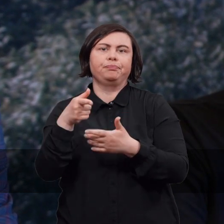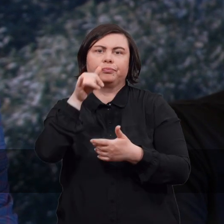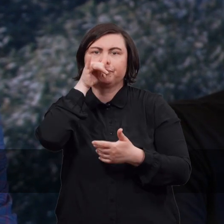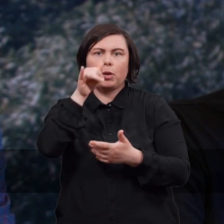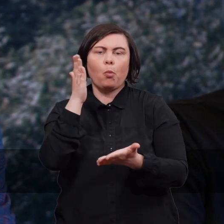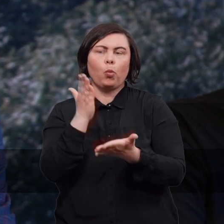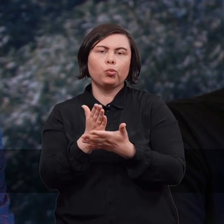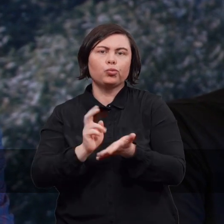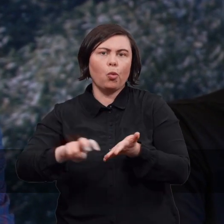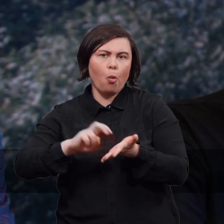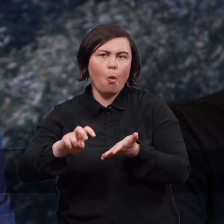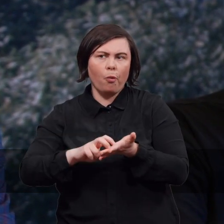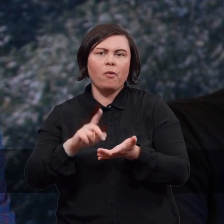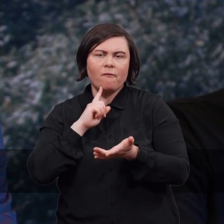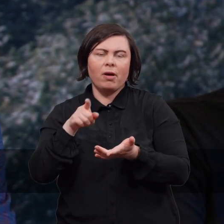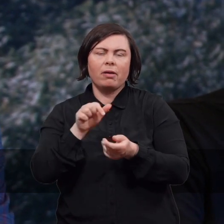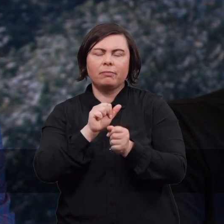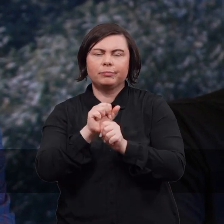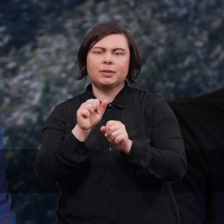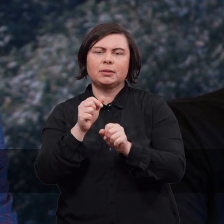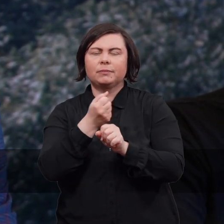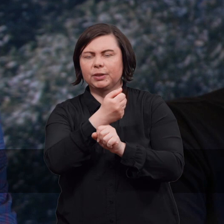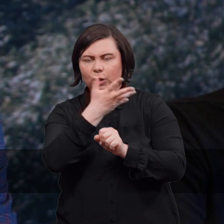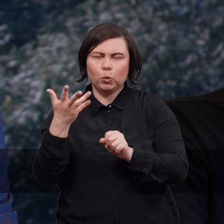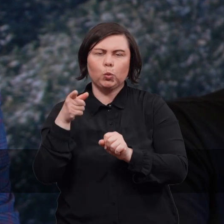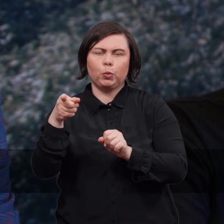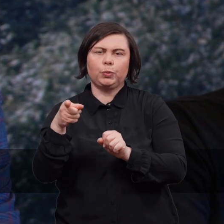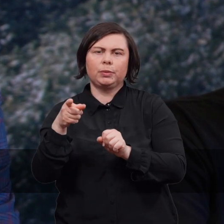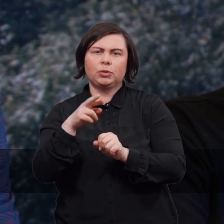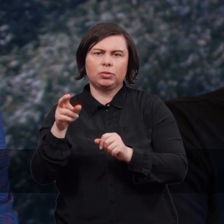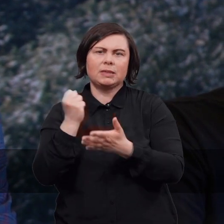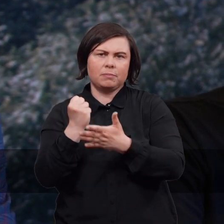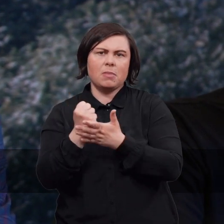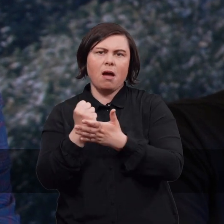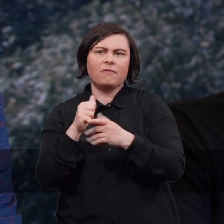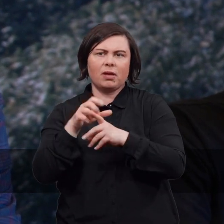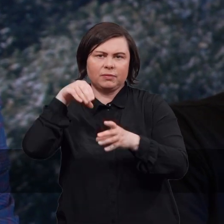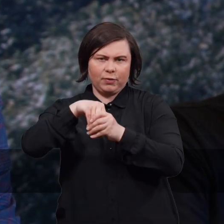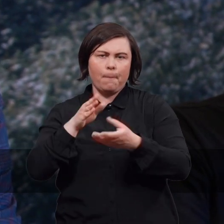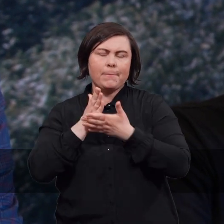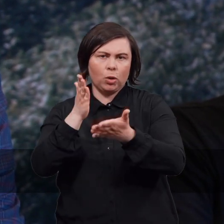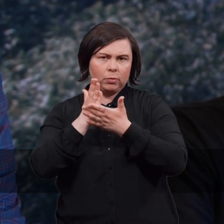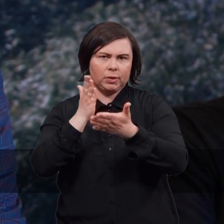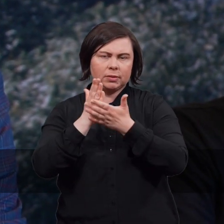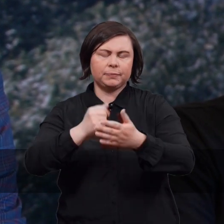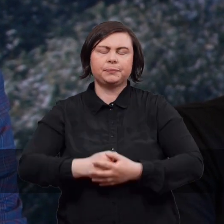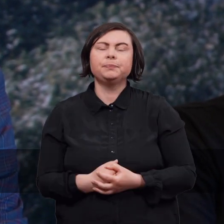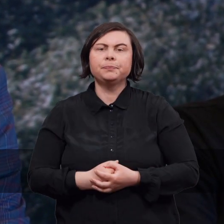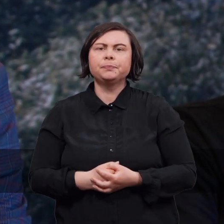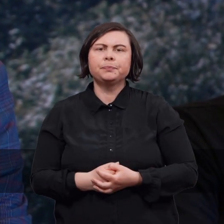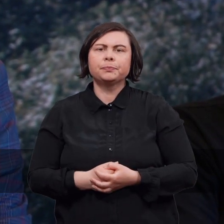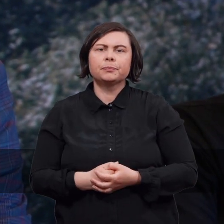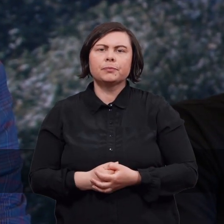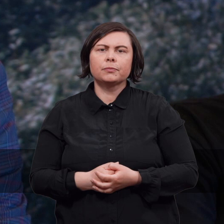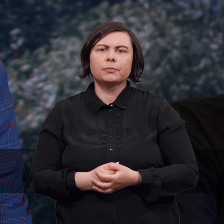mogły już chodzić, ale to jest jedna tylko z rzeczy, która jest objęta tym wsparciem.